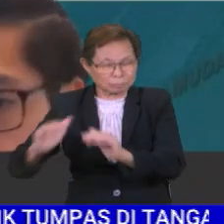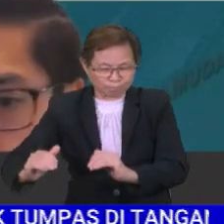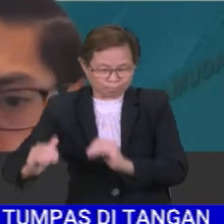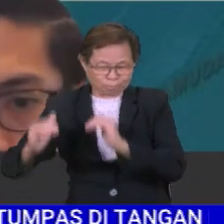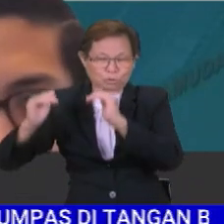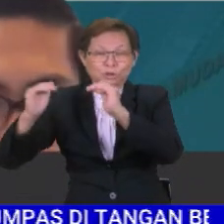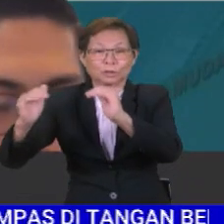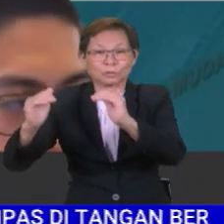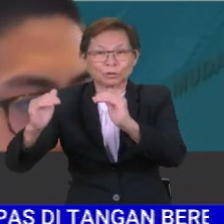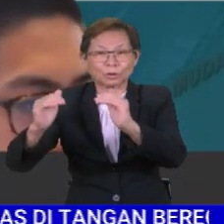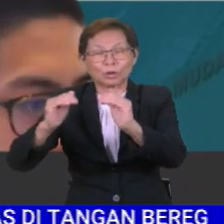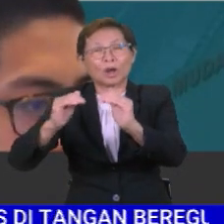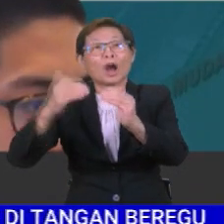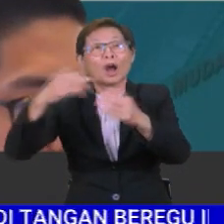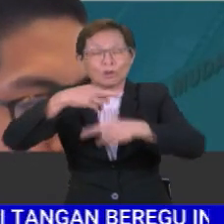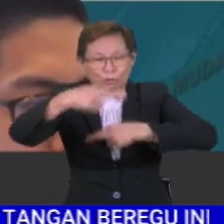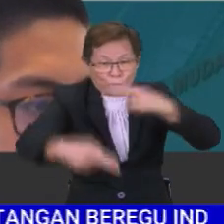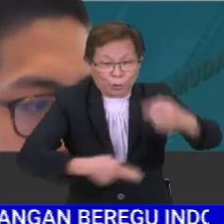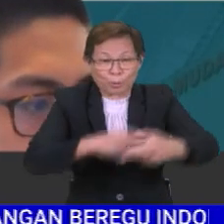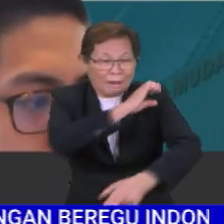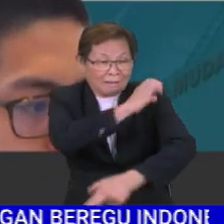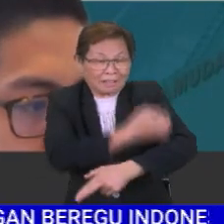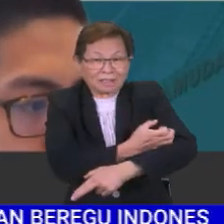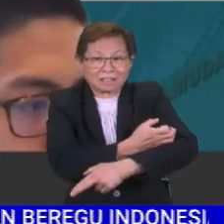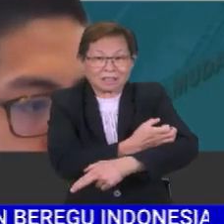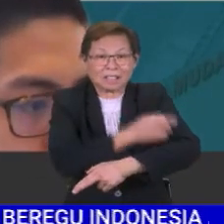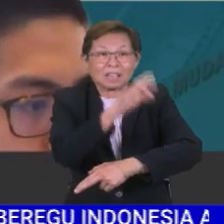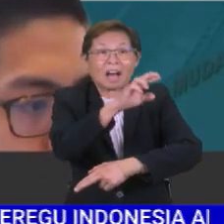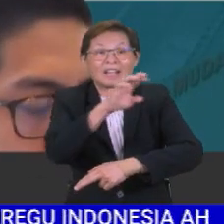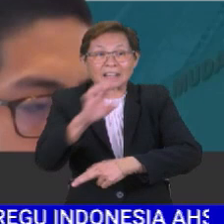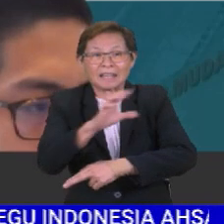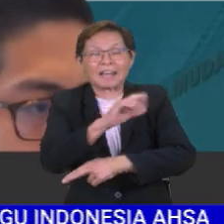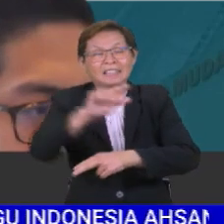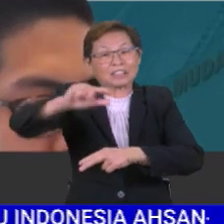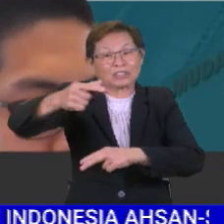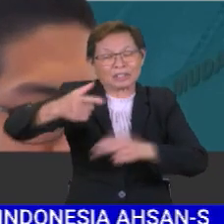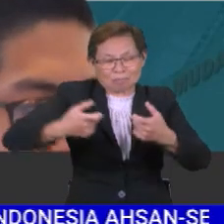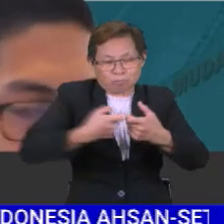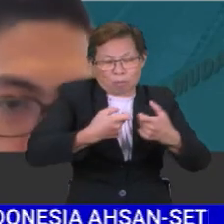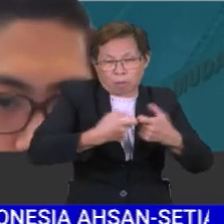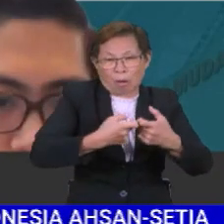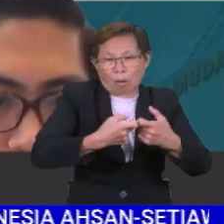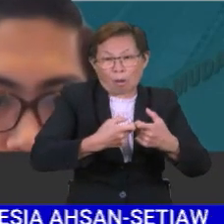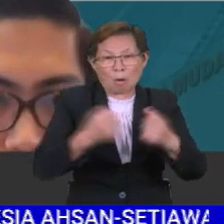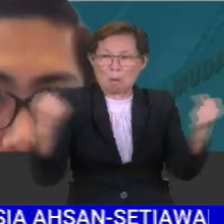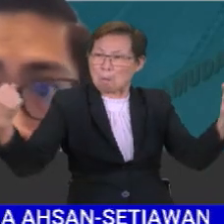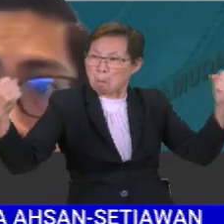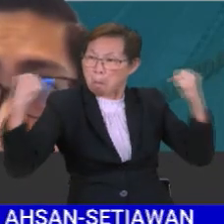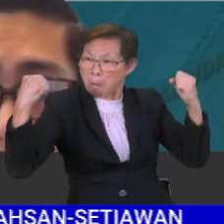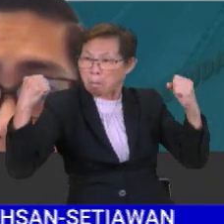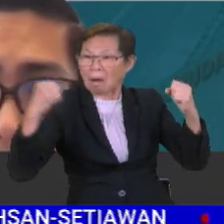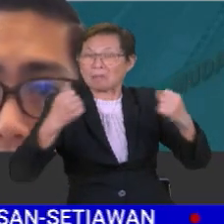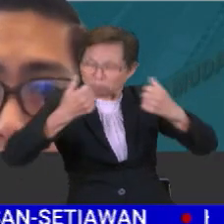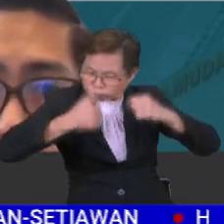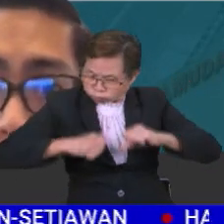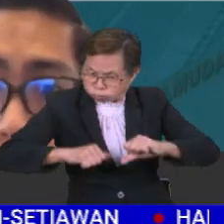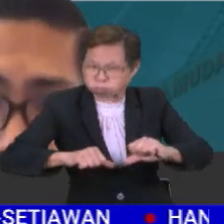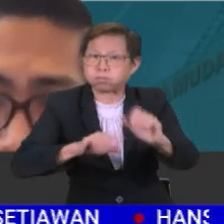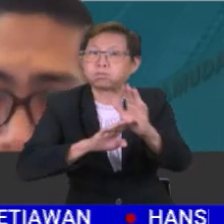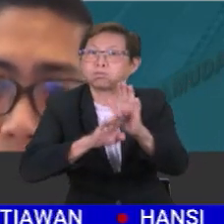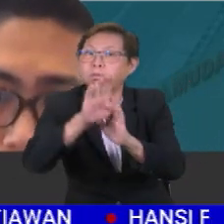energi dan elektrik yang berkembang, akan menjadi sangat kuat dan mengembangkan.